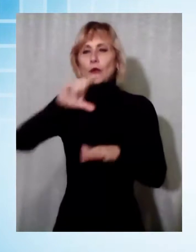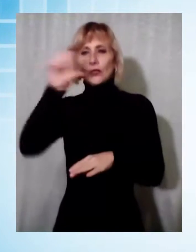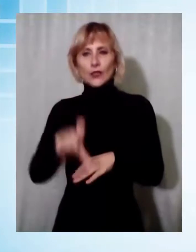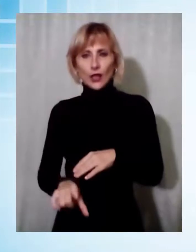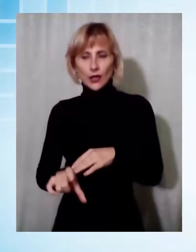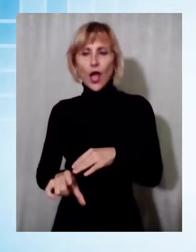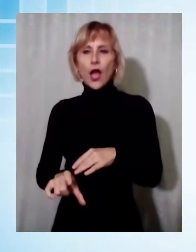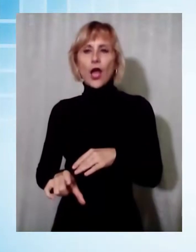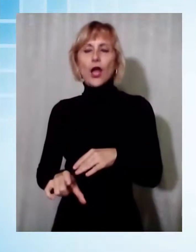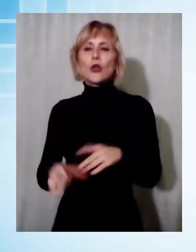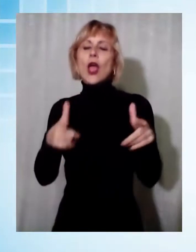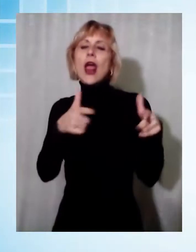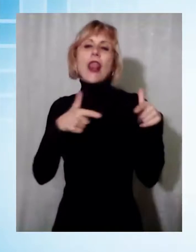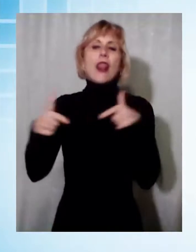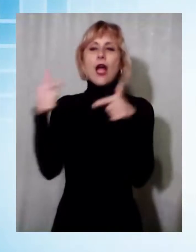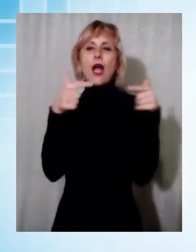lago di Massaciucco.